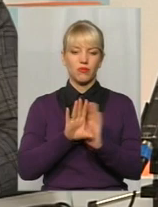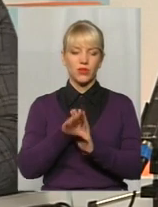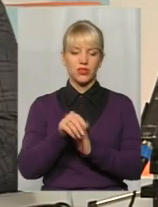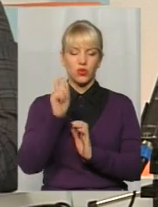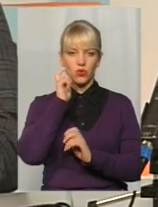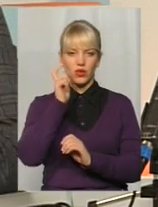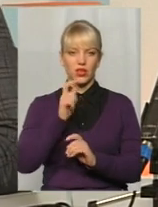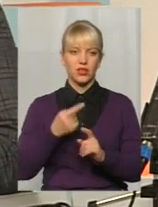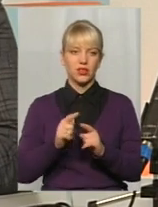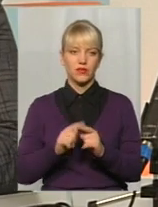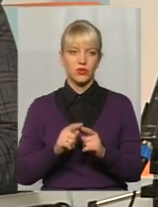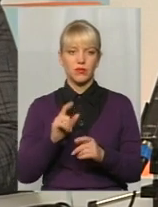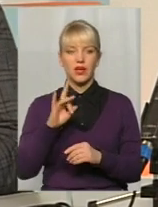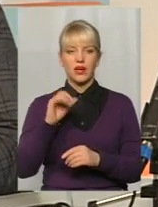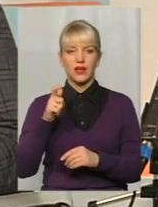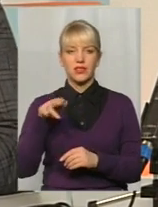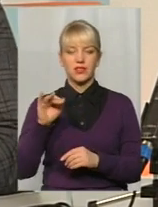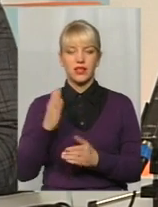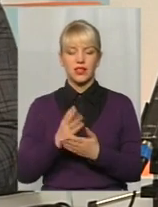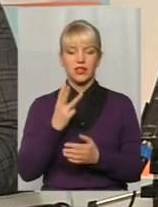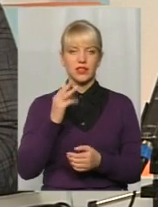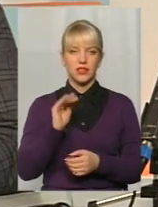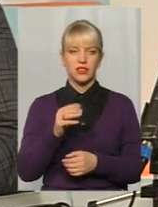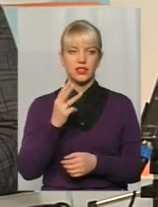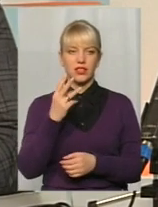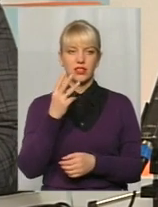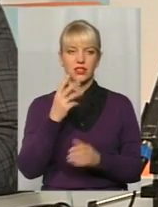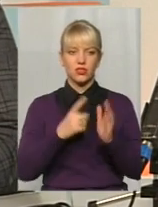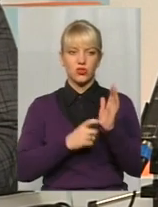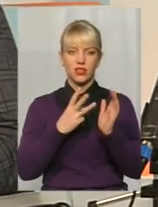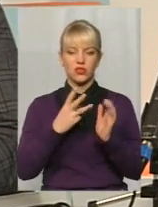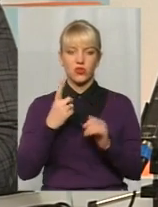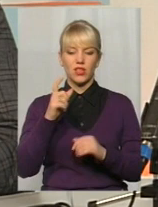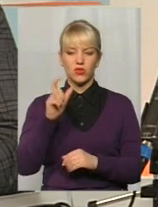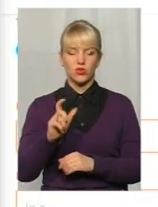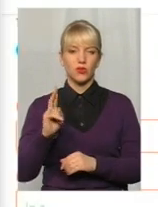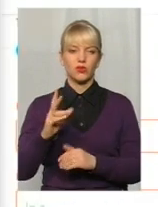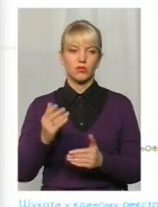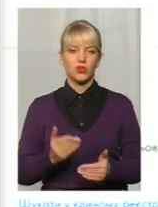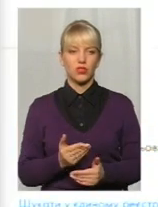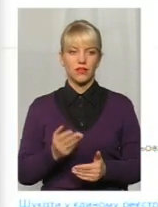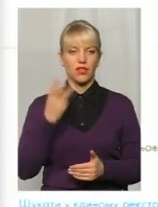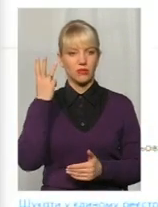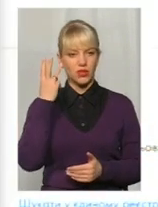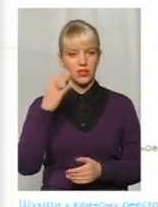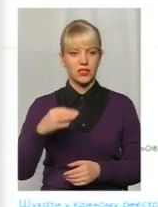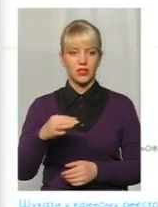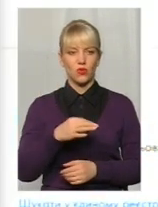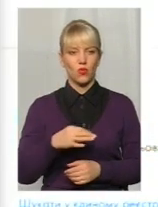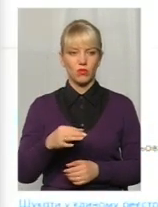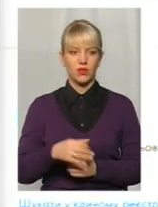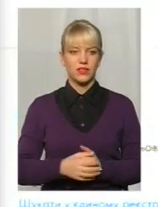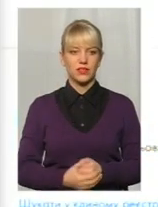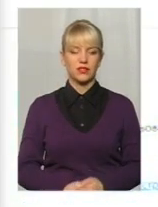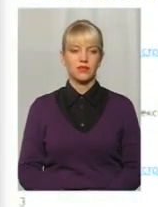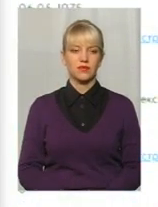реєстрі є вже 3731 особа, яка проживає в межах Хмельницької області. Ось ми